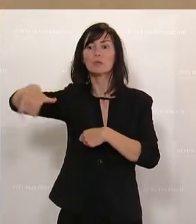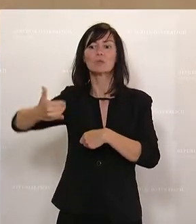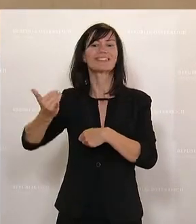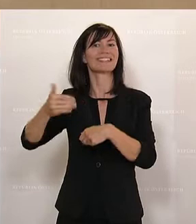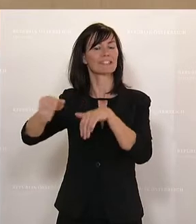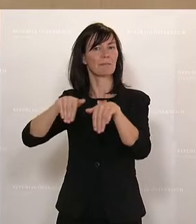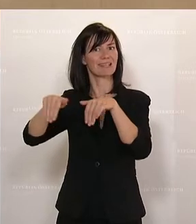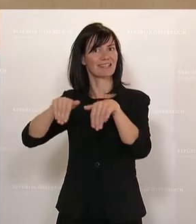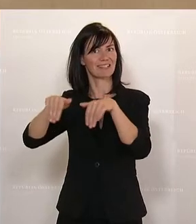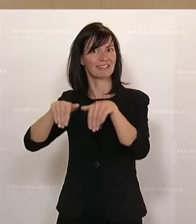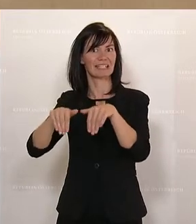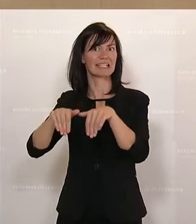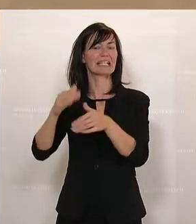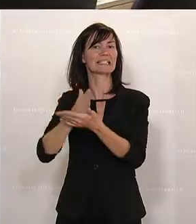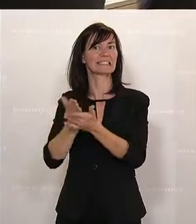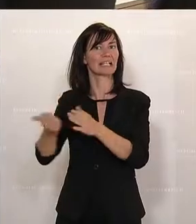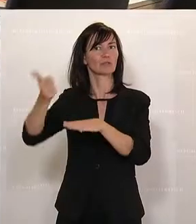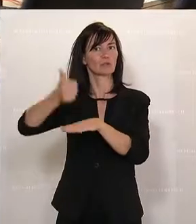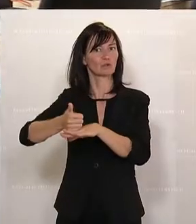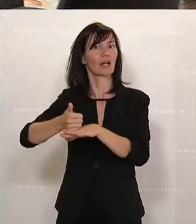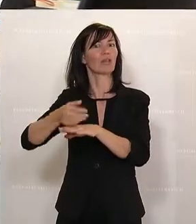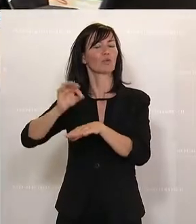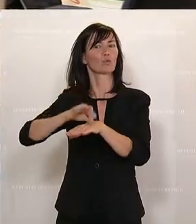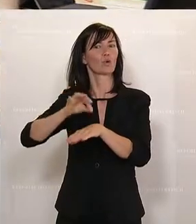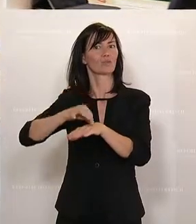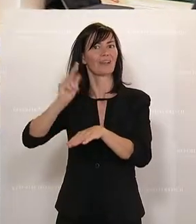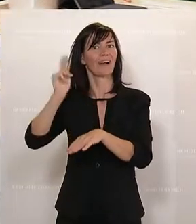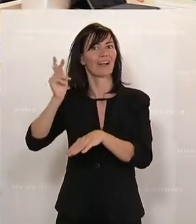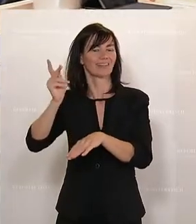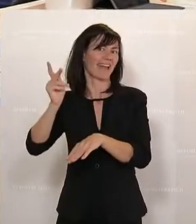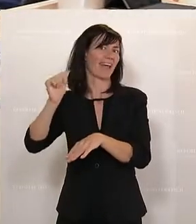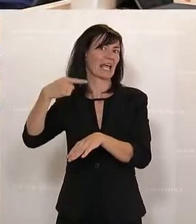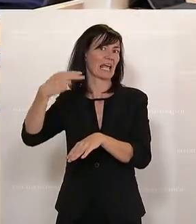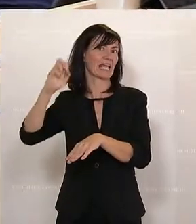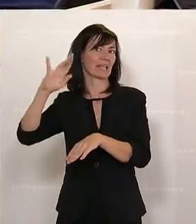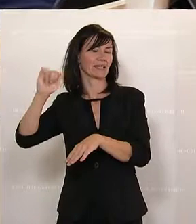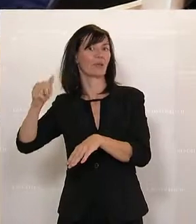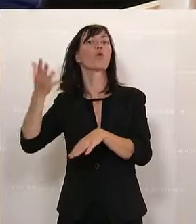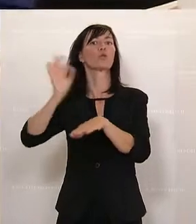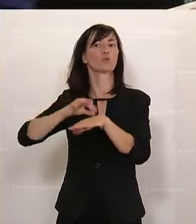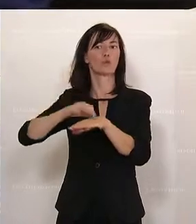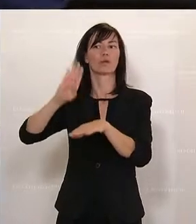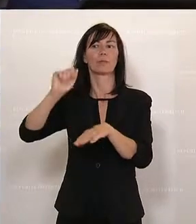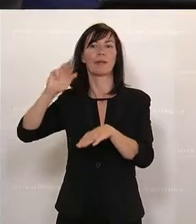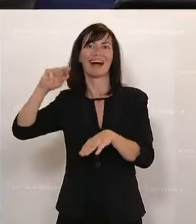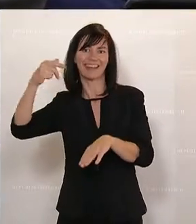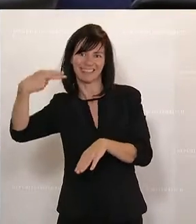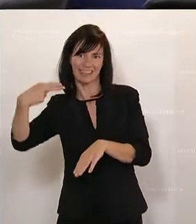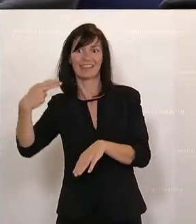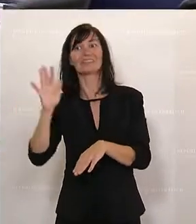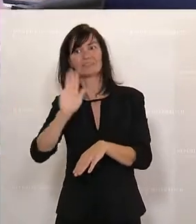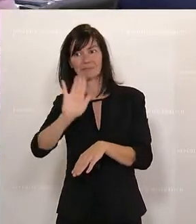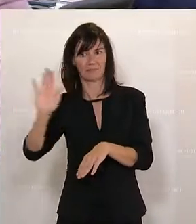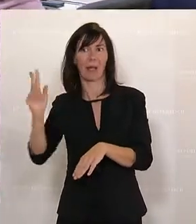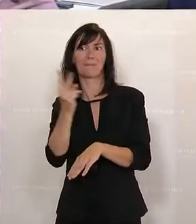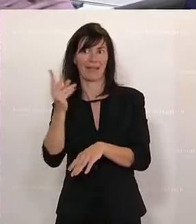dem Sektionschef Dr. Katrain und den Abteilungsleiter Dr. Barth, die mit ihren Teams intensiv und umsichtig an der